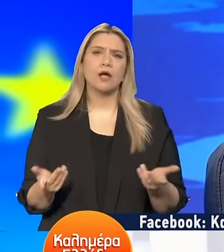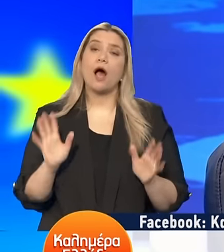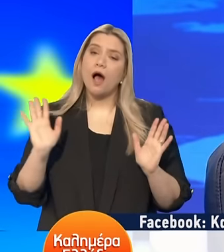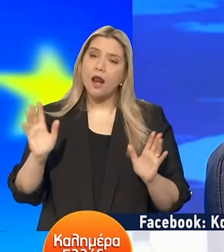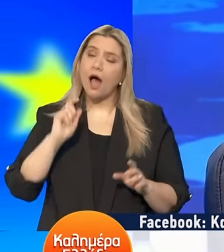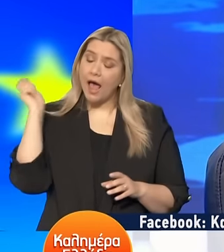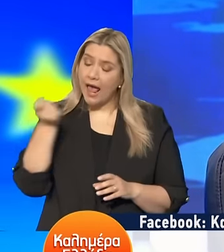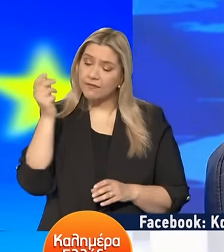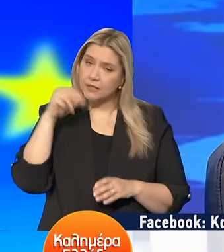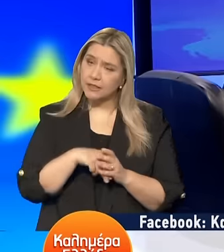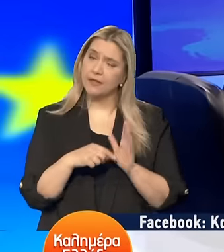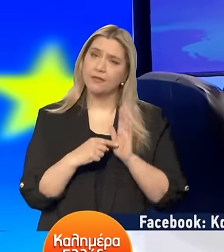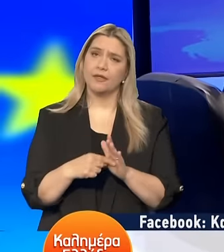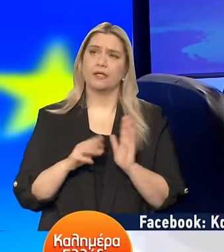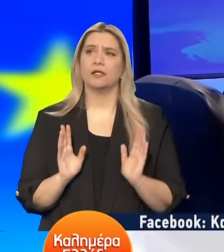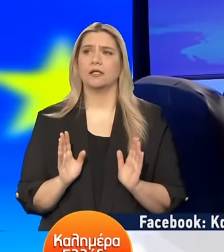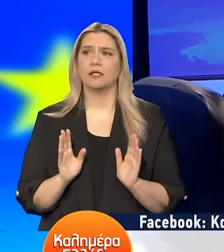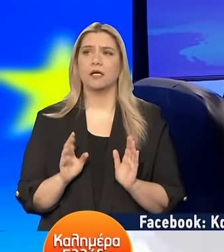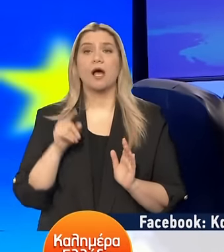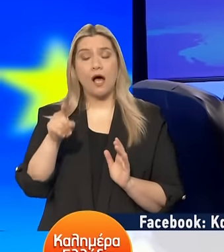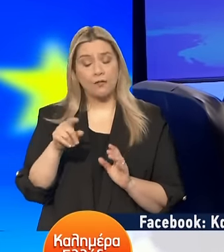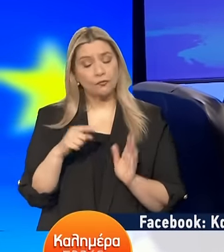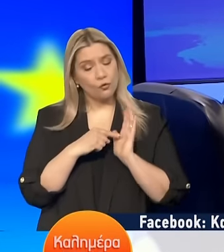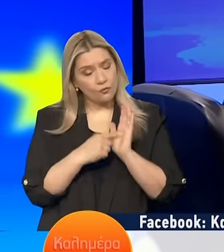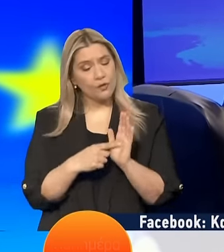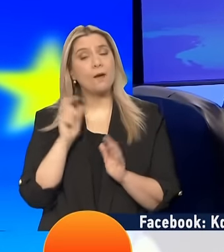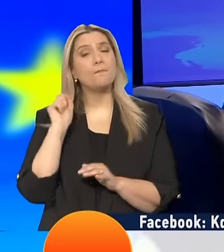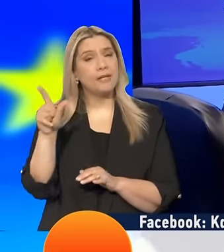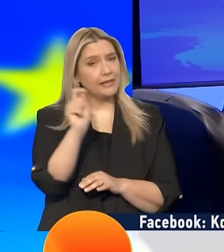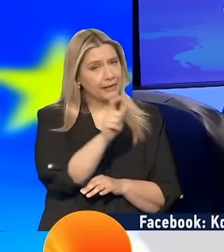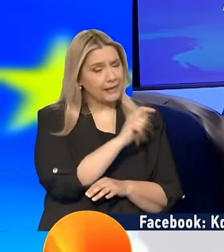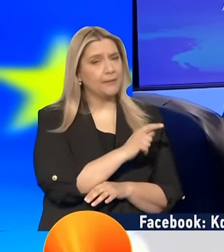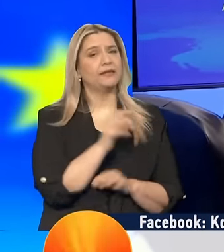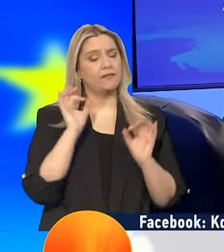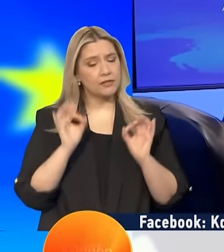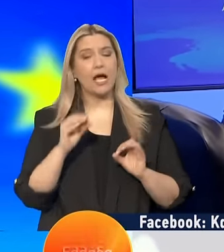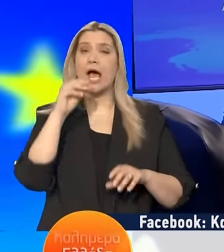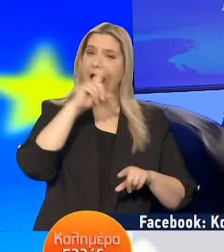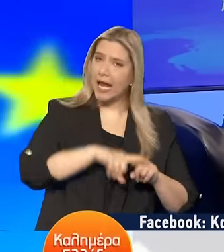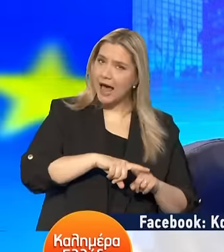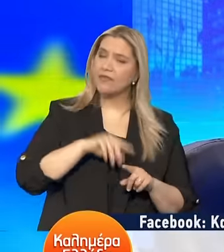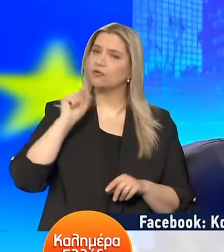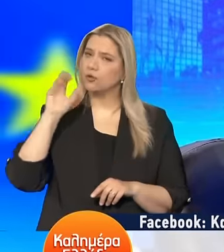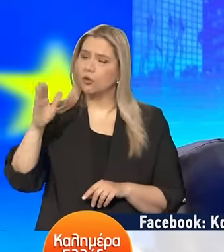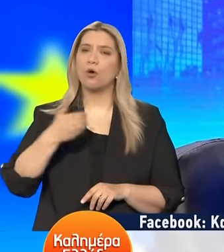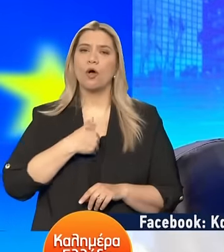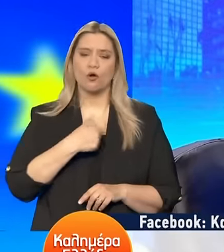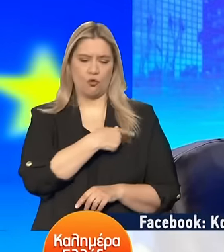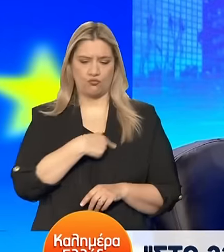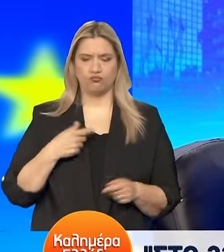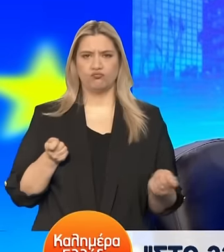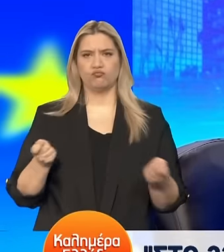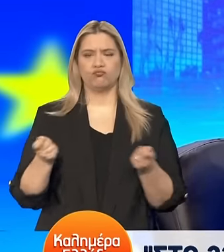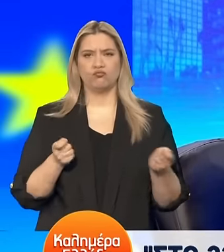Εμείς θέλουμε αυτή την εθνική κάλπη Αυτή την εθνική κάλπη θα στείλει μηνύματα εντός και εκτός Ελλάδος Έχω το προνόμιο να ηγούμε του μεγαλύτερου